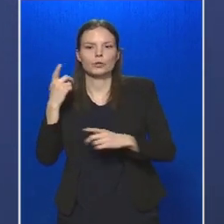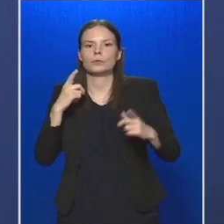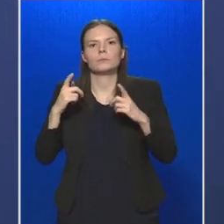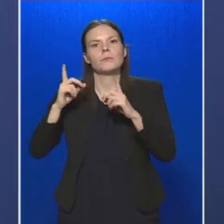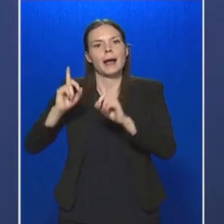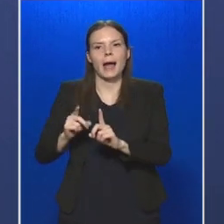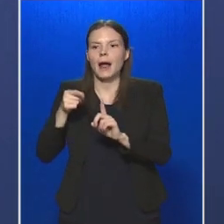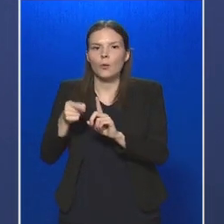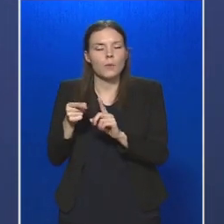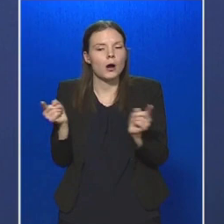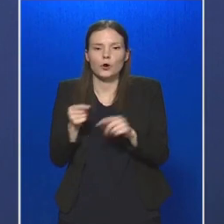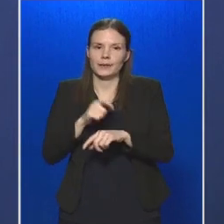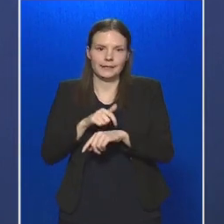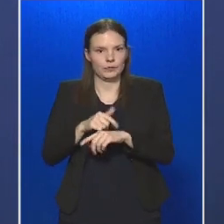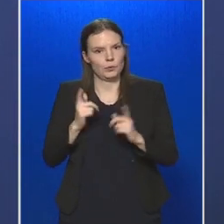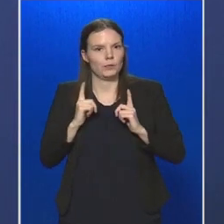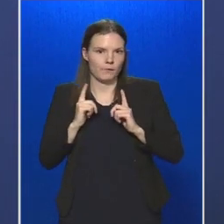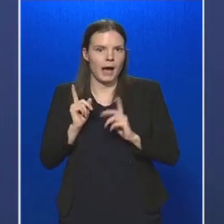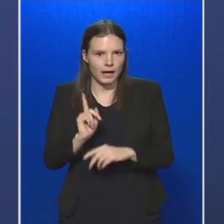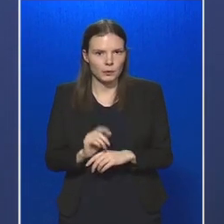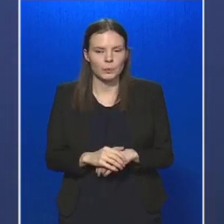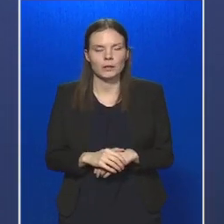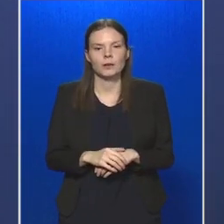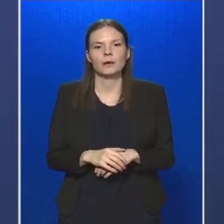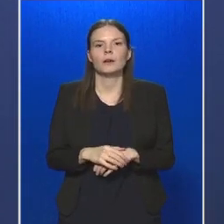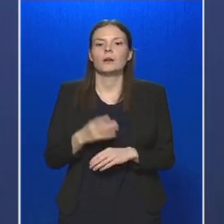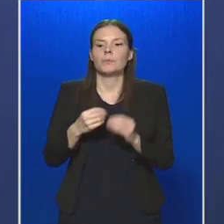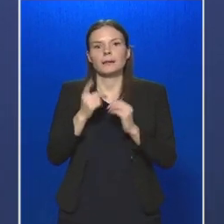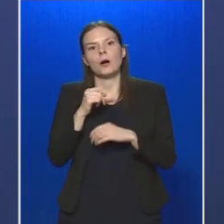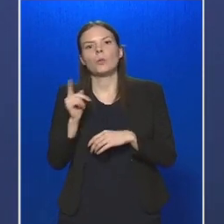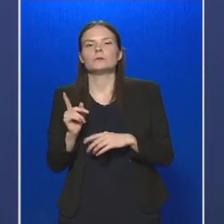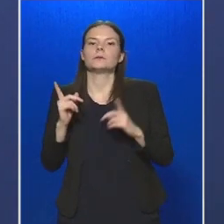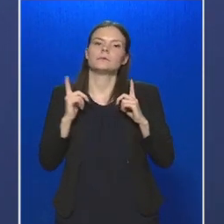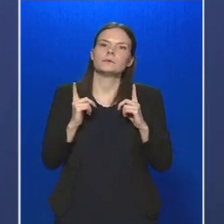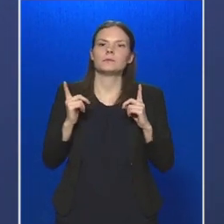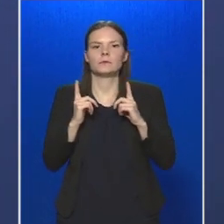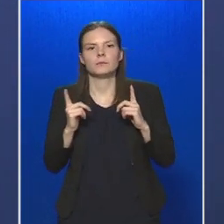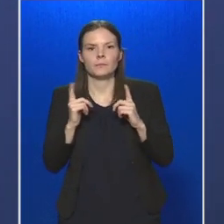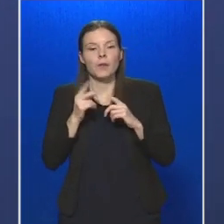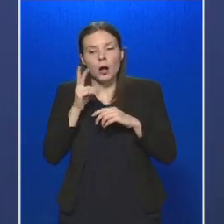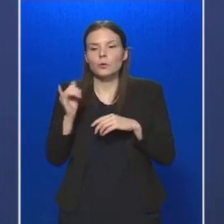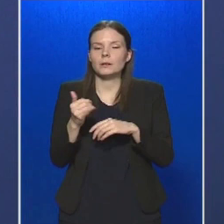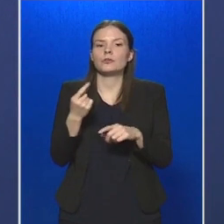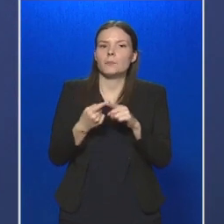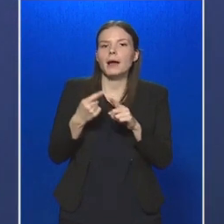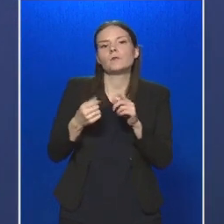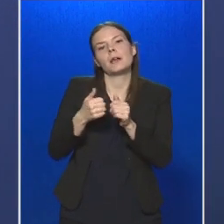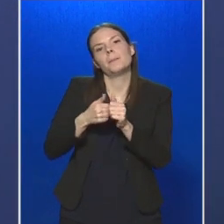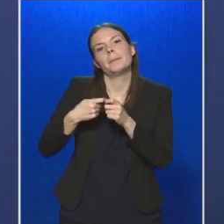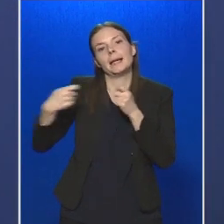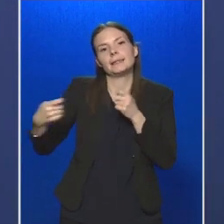minél rövidebb időt töltsünk el, de ha ott ácsorgunk, akkor is tartsuk azt a másfél méteres